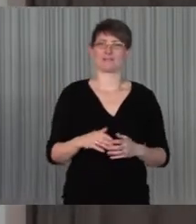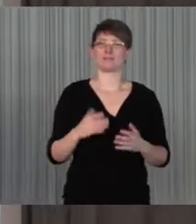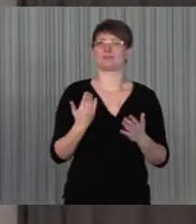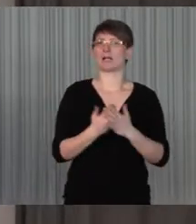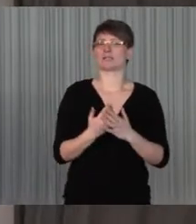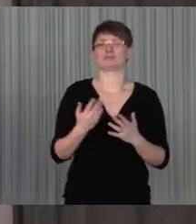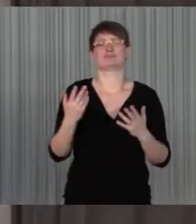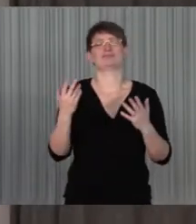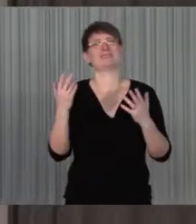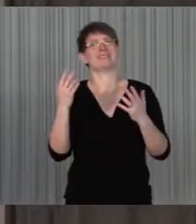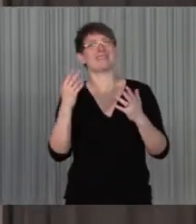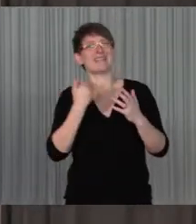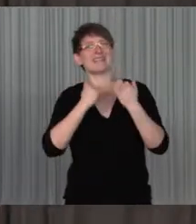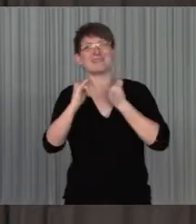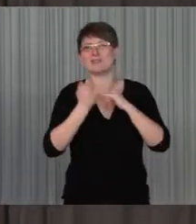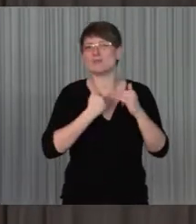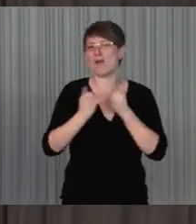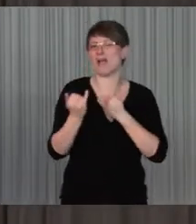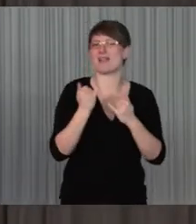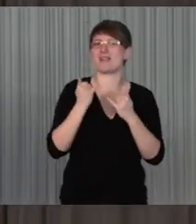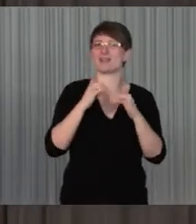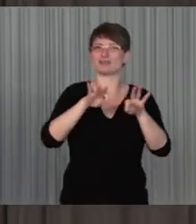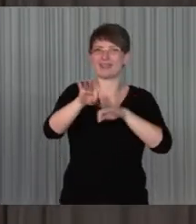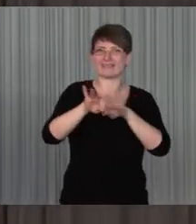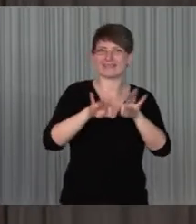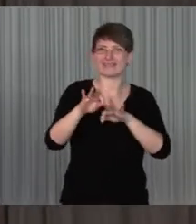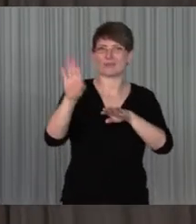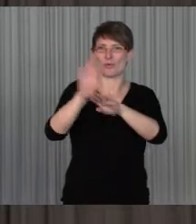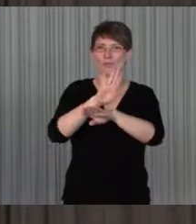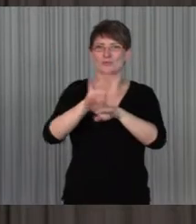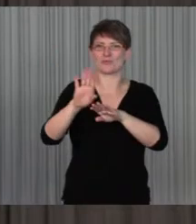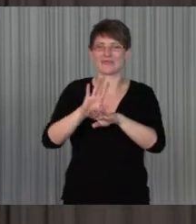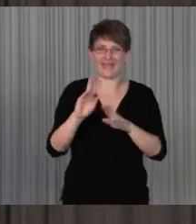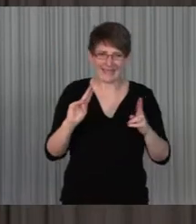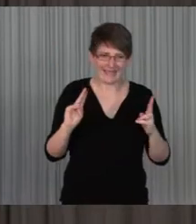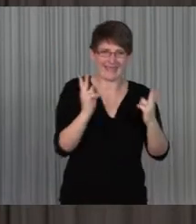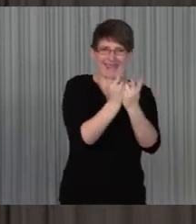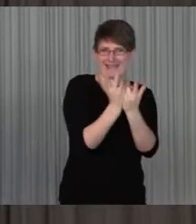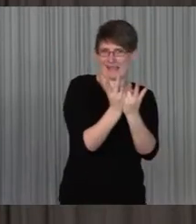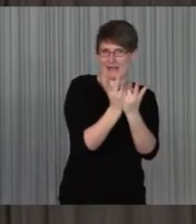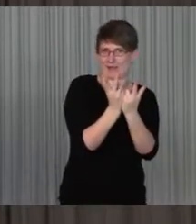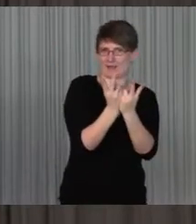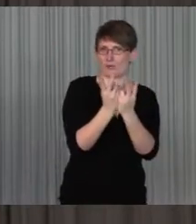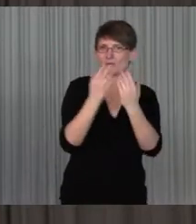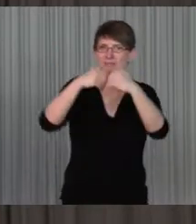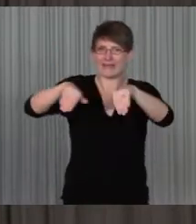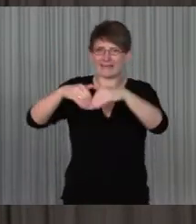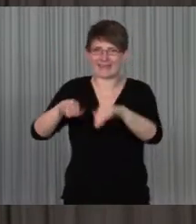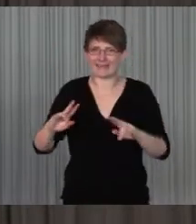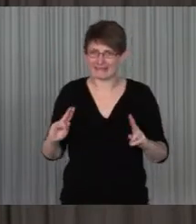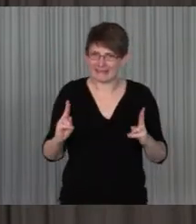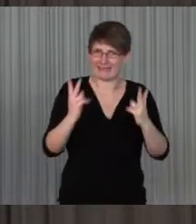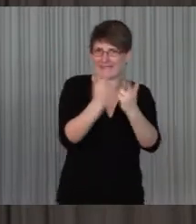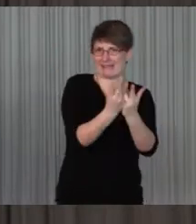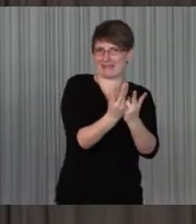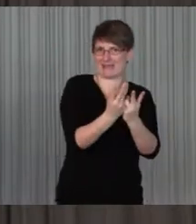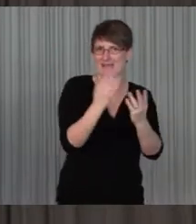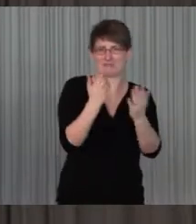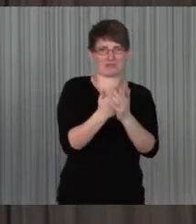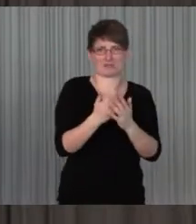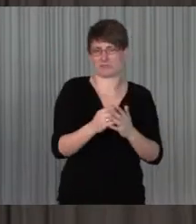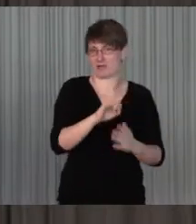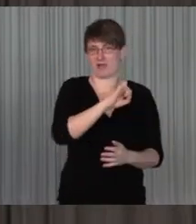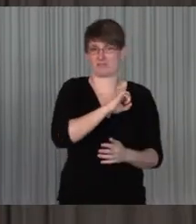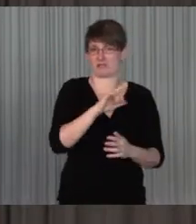ähnliche Probleme und eben überwältigungsstrategien haben wir in Ungarn mit Computer, Internet und Mobilen Medien, das ist sehr erfolgreich, das ist noch zweitlich,